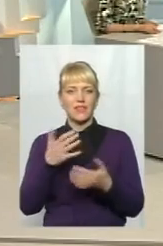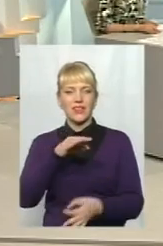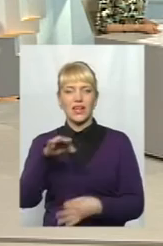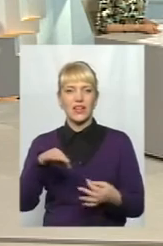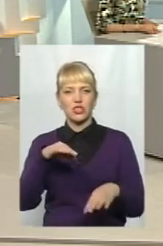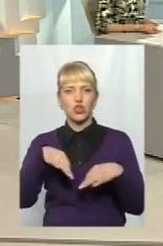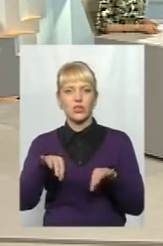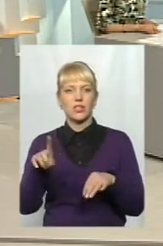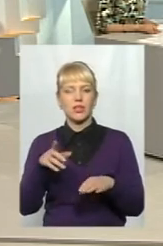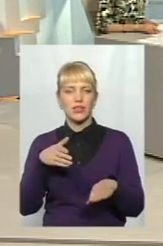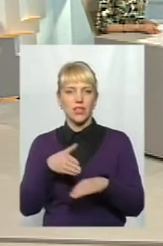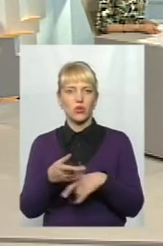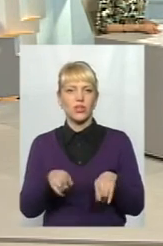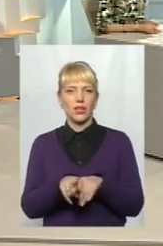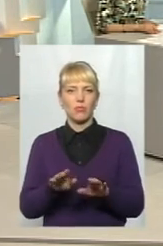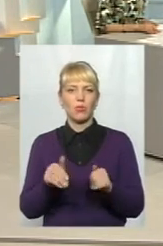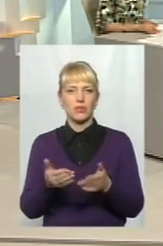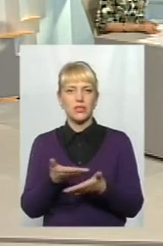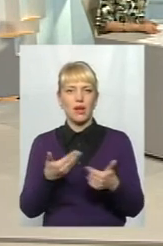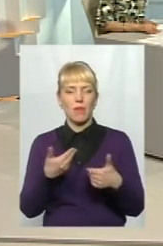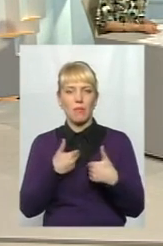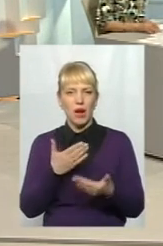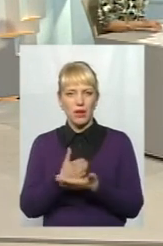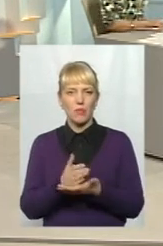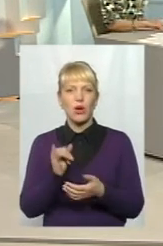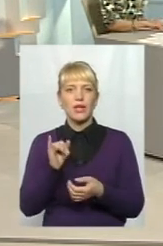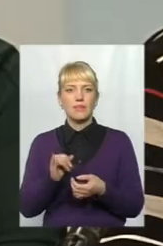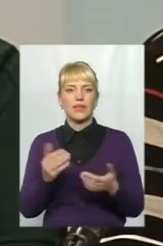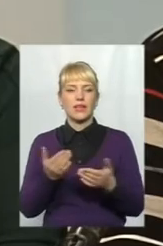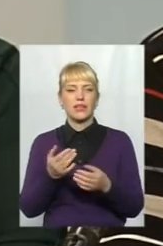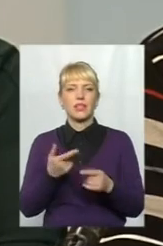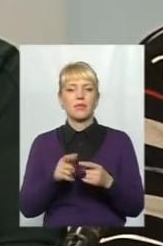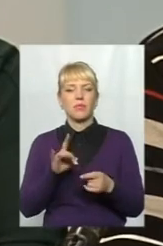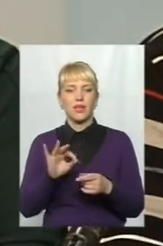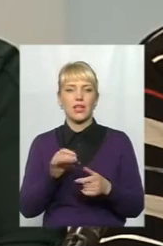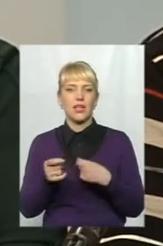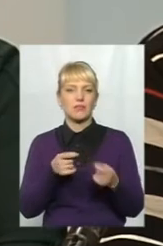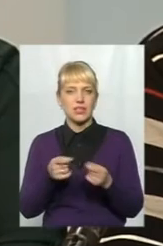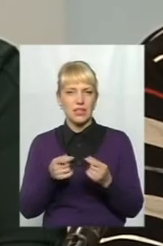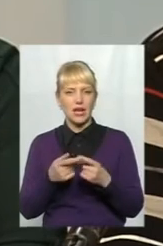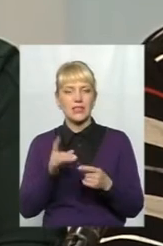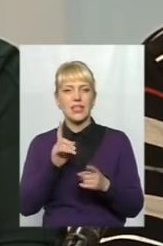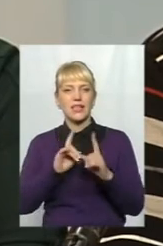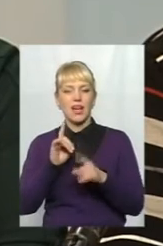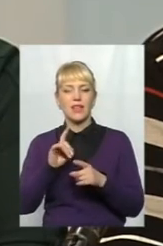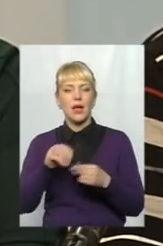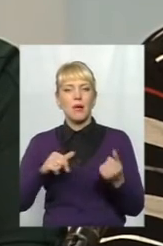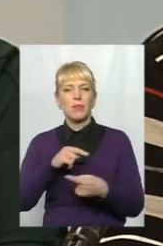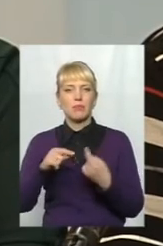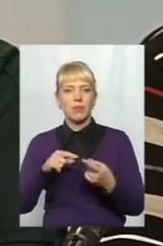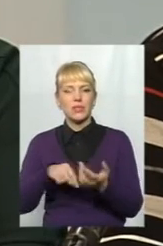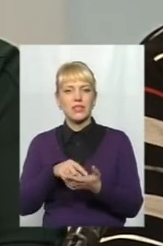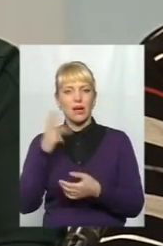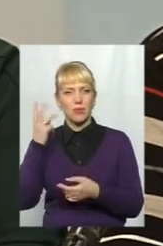наприклад, заходить. Це такі пропозиції ми маємо, підприємці, як ради підприємців при обласній адміністрації, як ради підприємців міста Хмельницького і соні